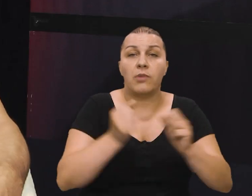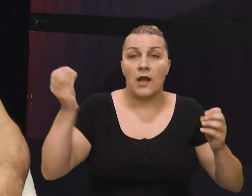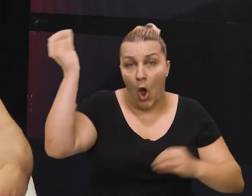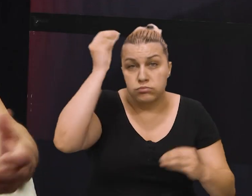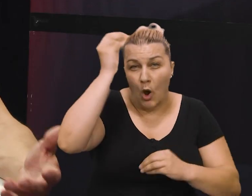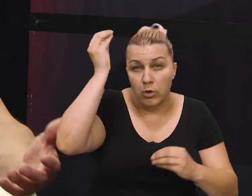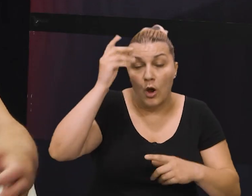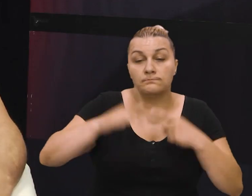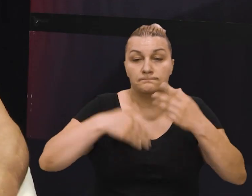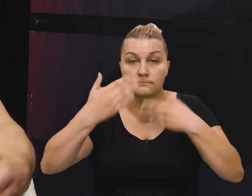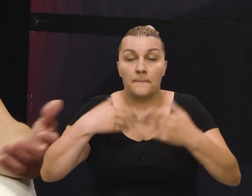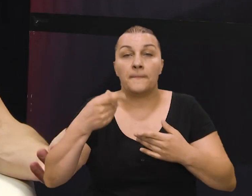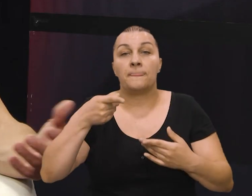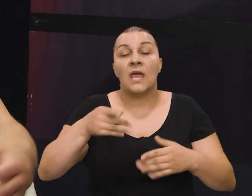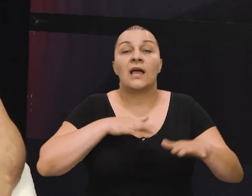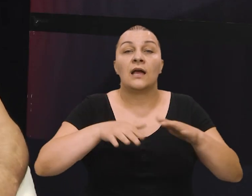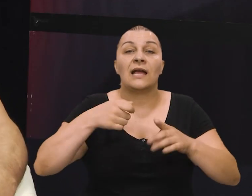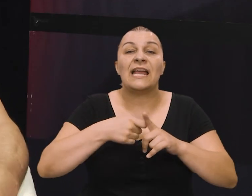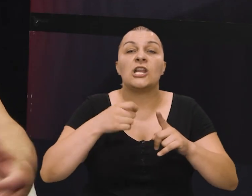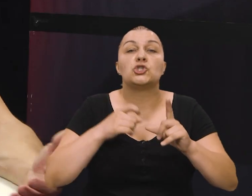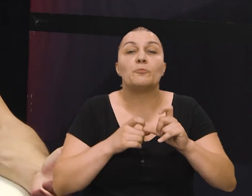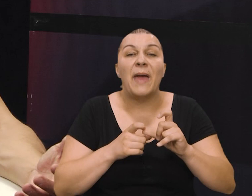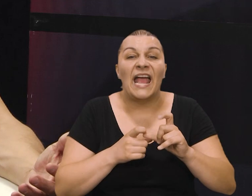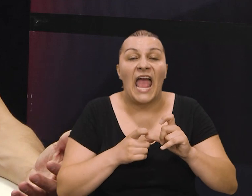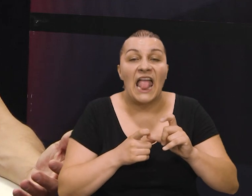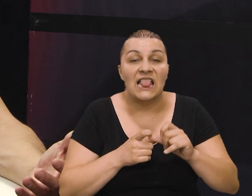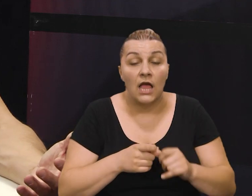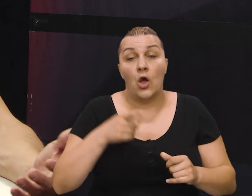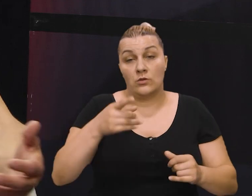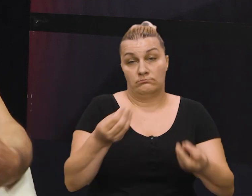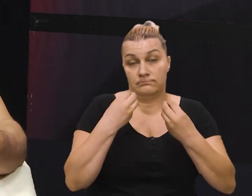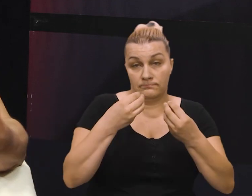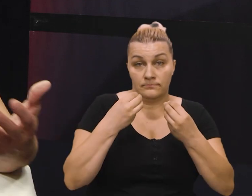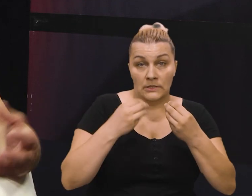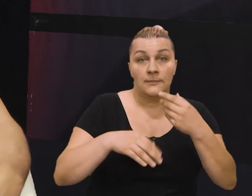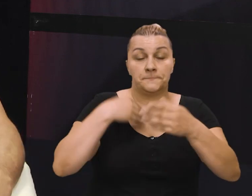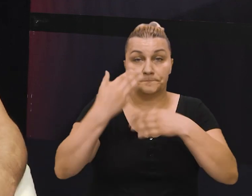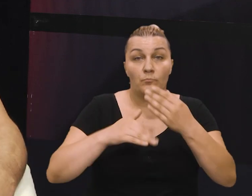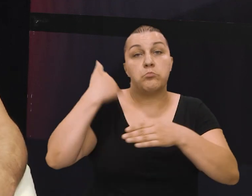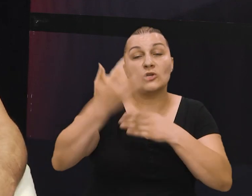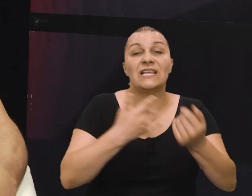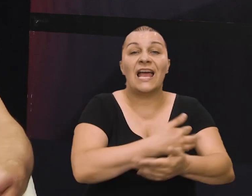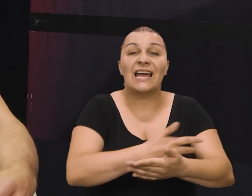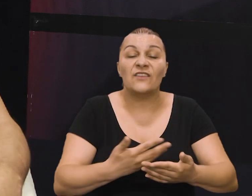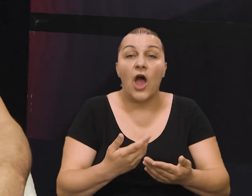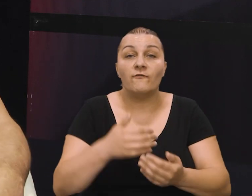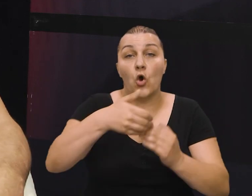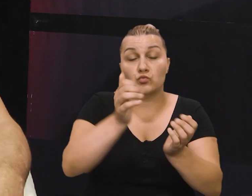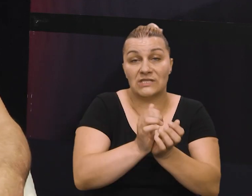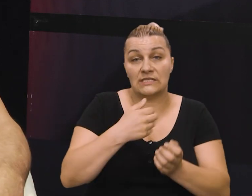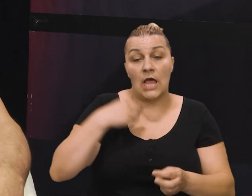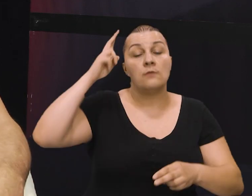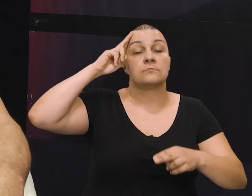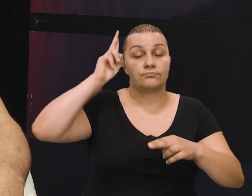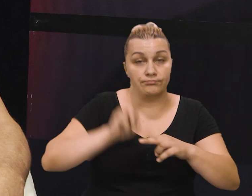obuci i u jedno vrijeme sam u osnovnoj pratnji tadašnjeg ministra oborane, generala Špegelja. I onda, ili za Krvovog uskrsa, donosim